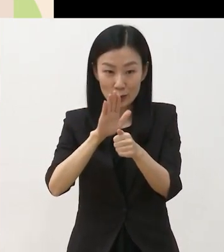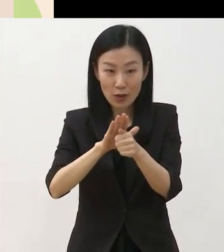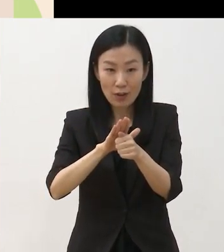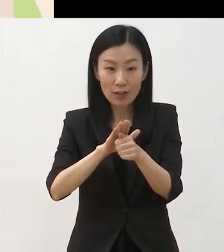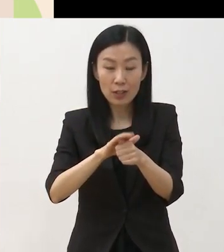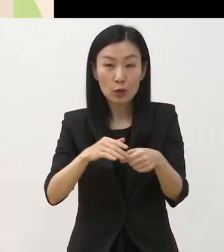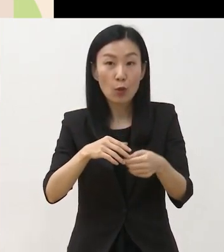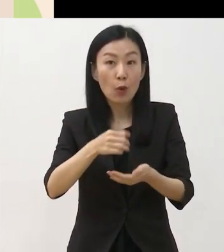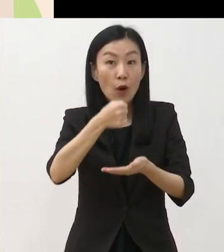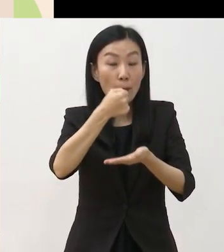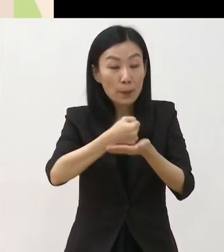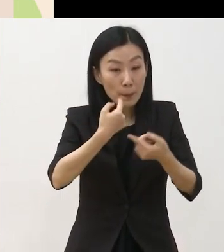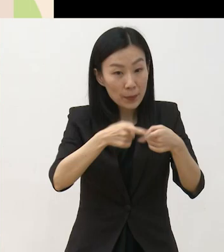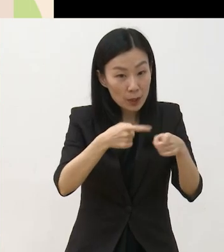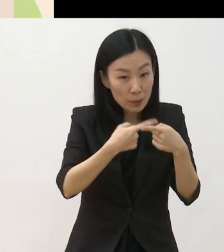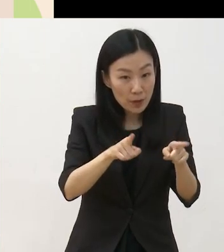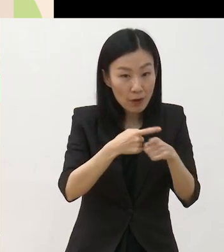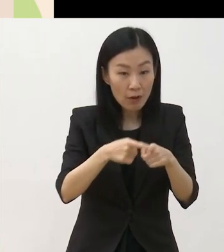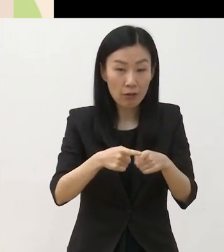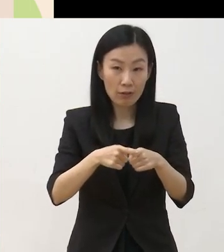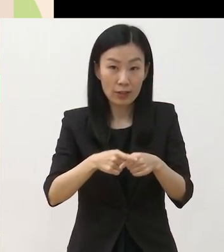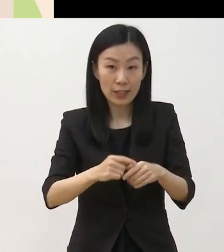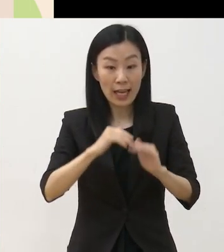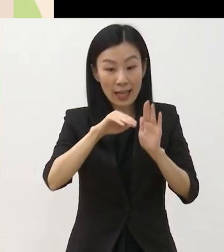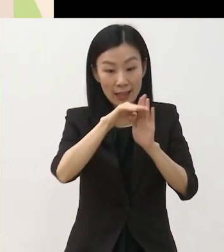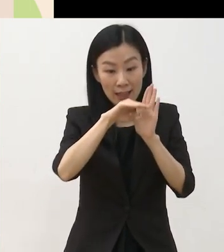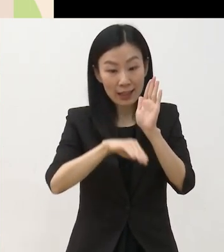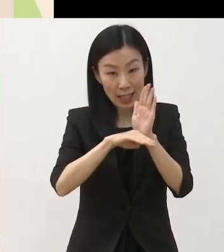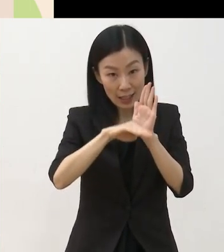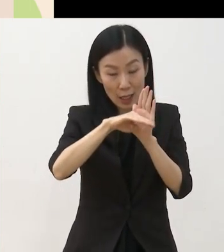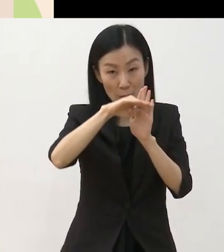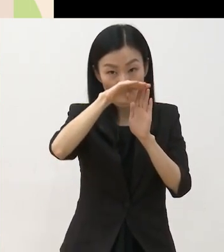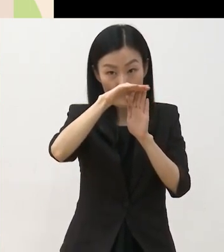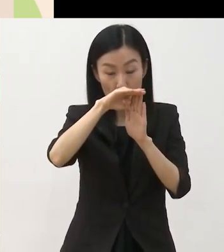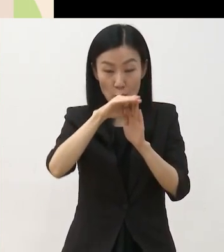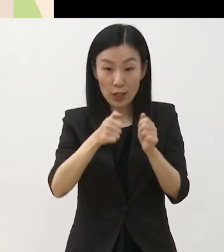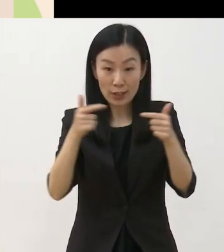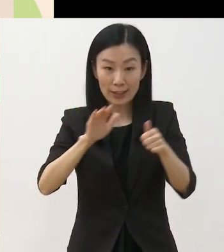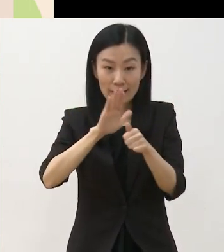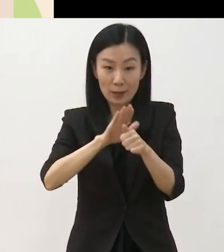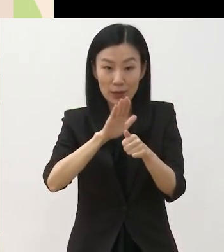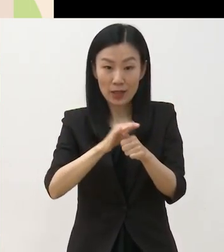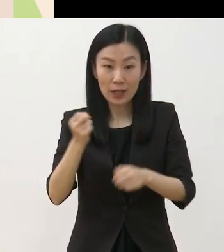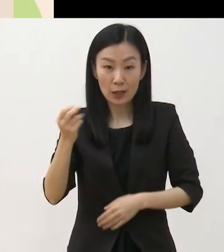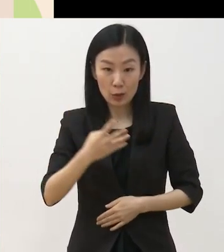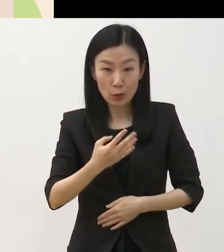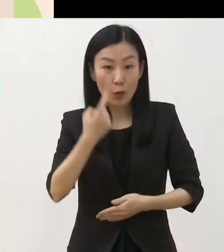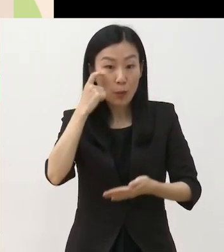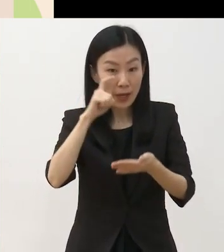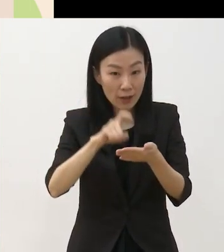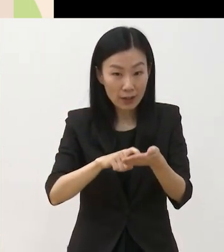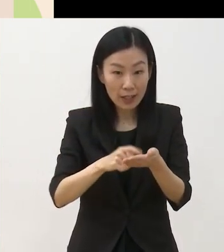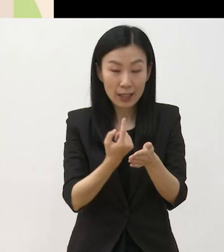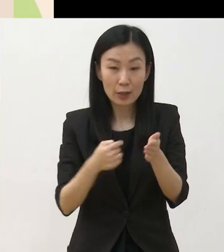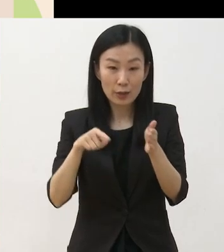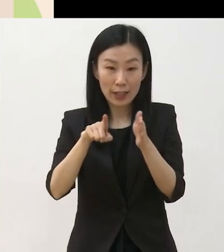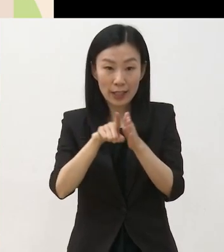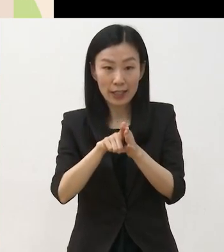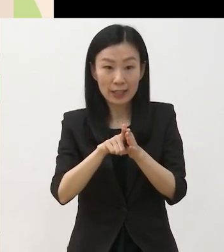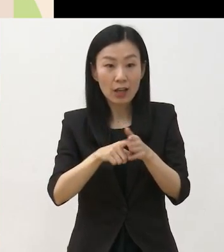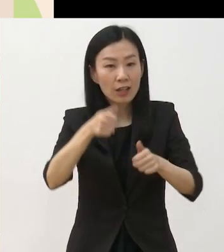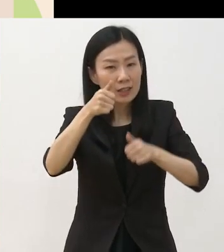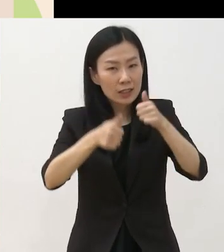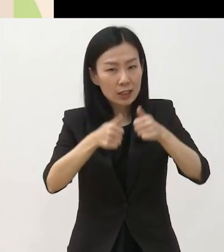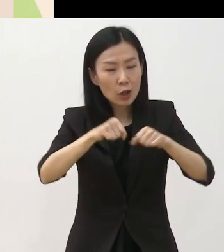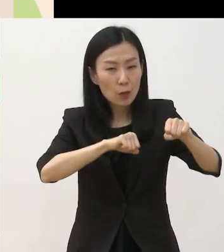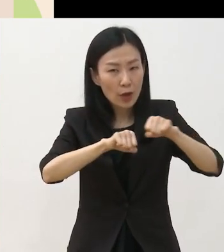비평 확산까지 단계별로 지원합니다 발굴 사전 제작 준비 단계에는 창작 실험 활동 지원,